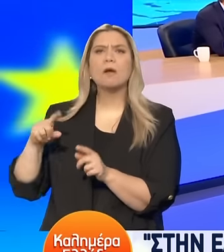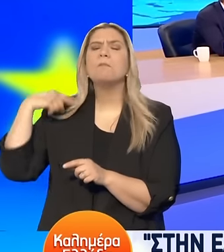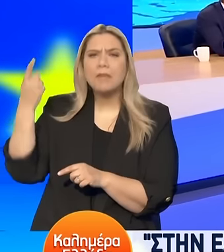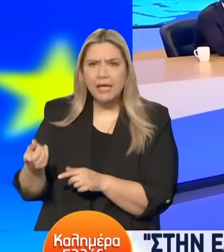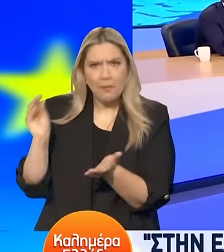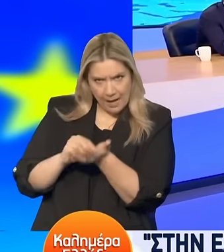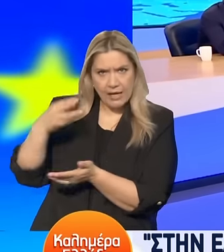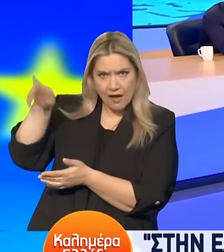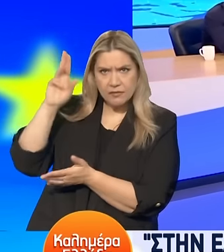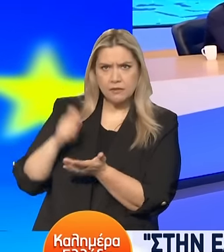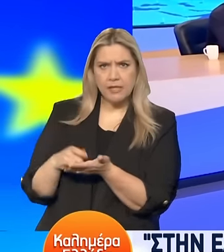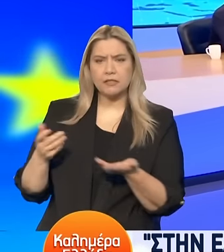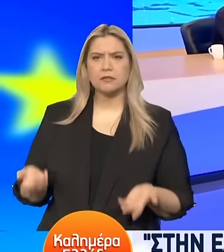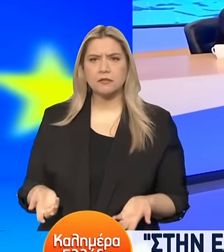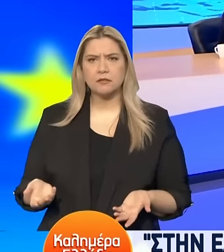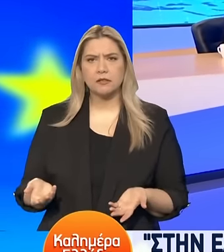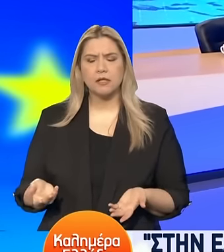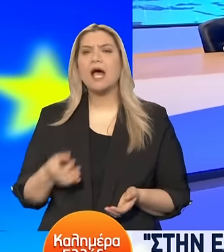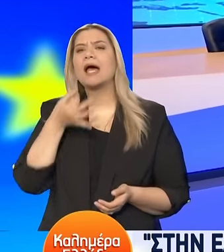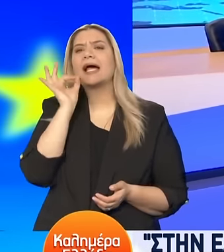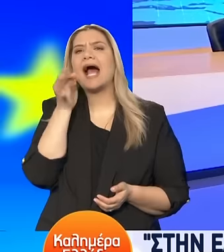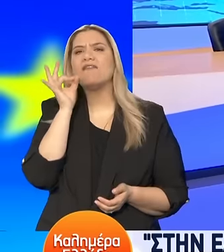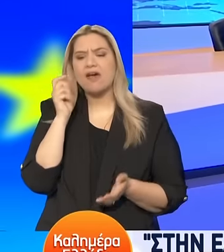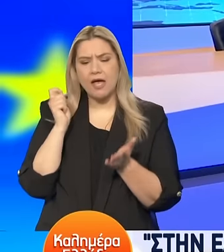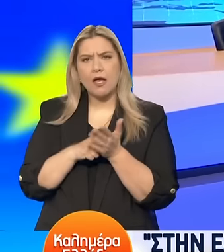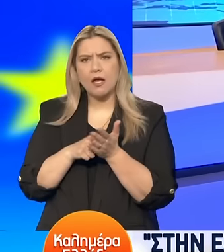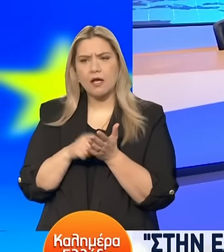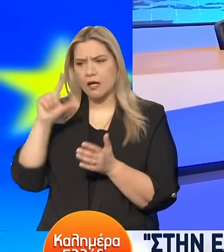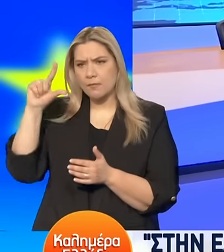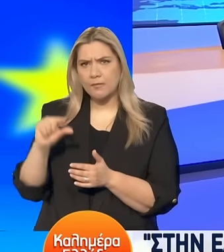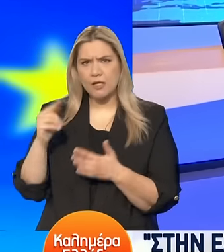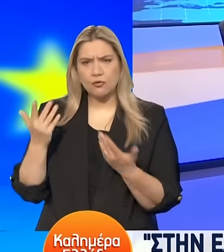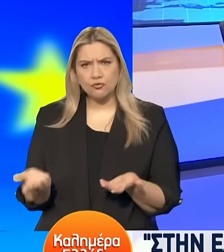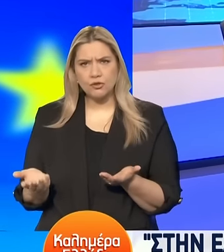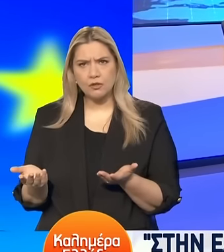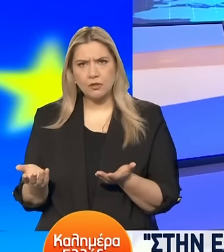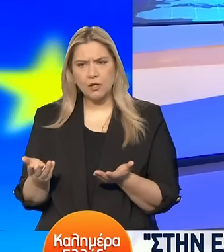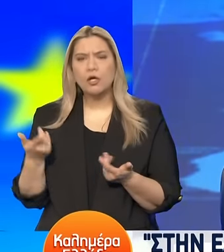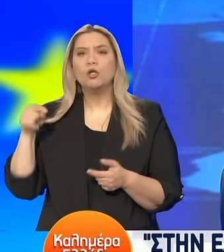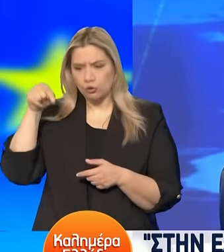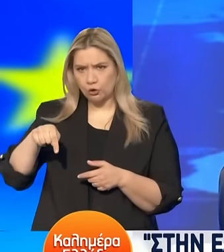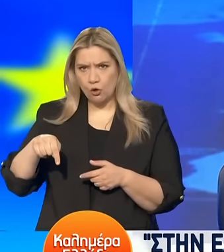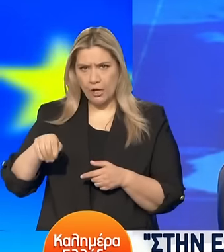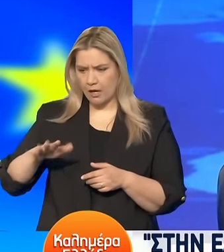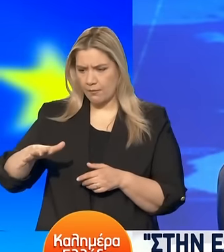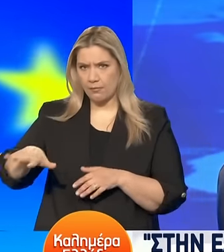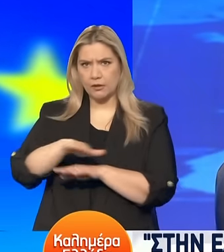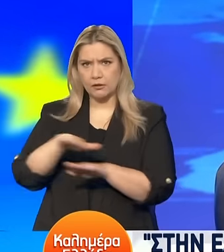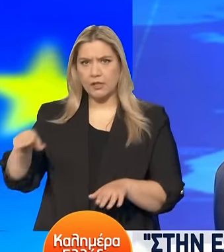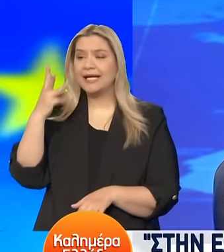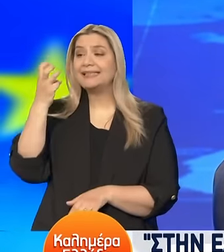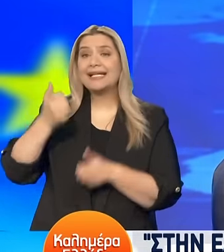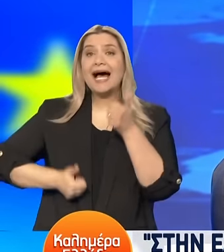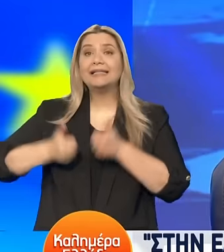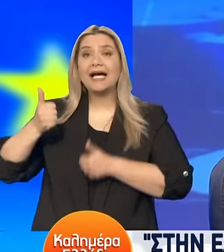δείτε τι κάναμε με τη μείωση του ΦΠΑ στον καφέ. Επίκαιρο ζήτημα. Λίγη ο μειωμένος ΦΠΑ στον καφέ στις 30 Ιουνίου και